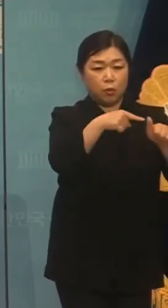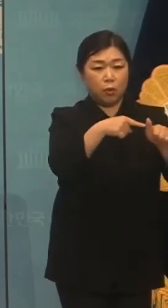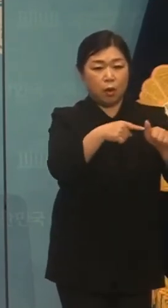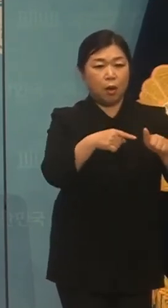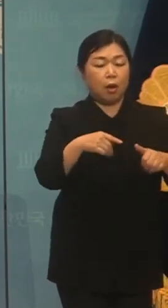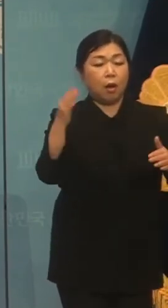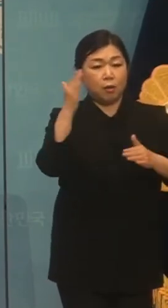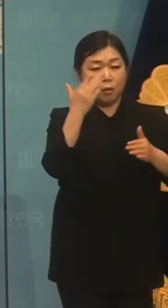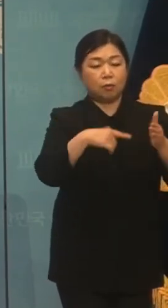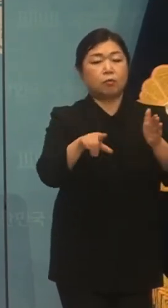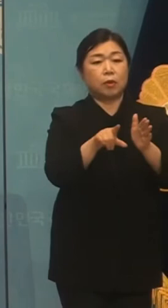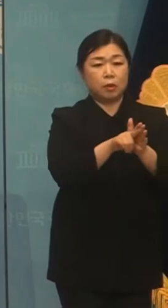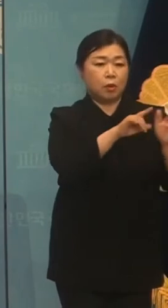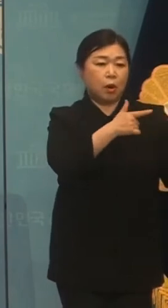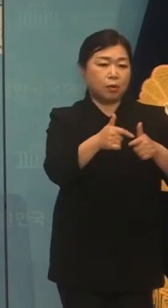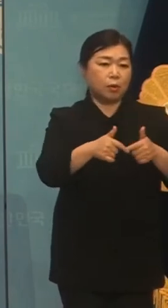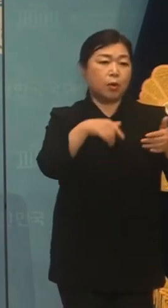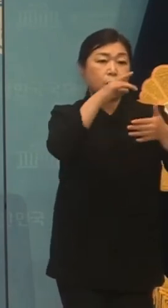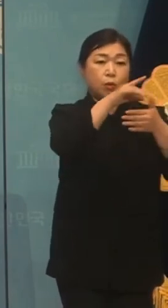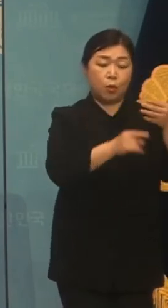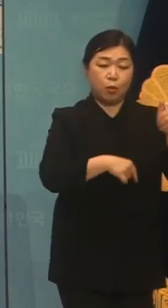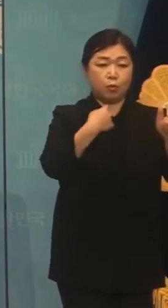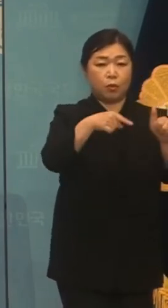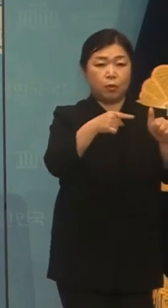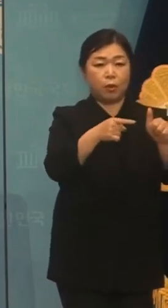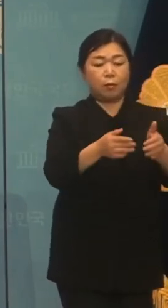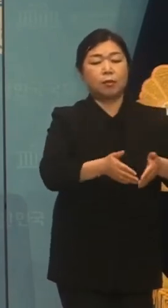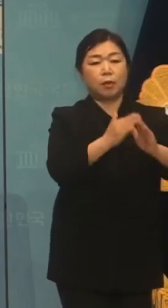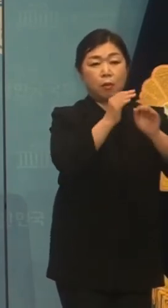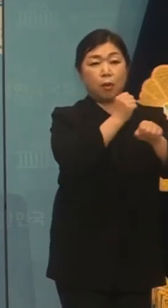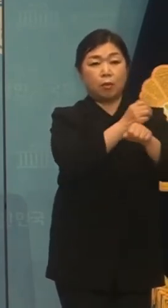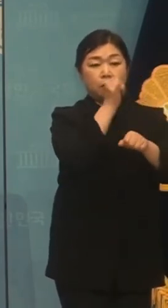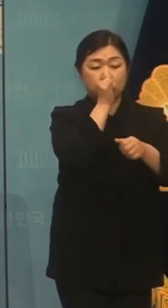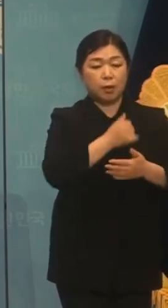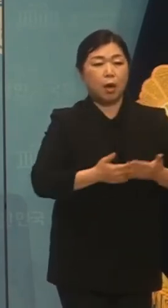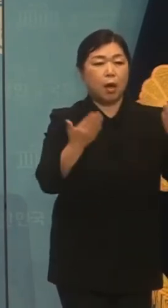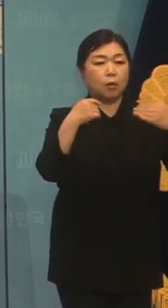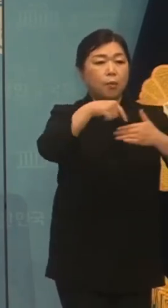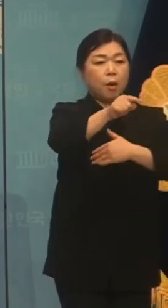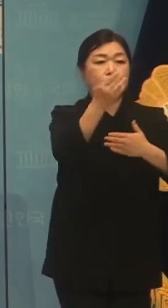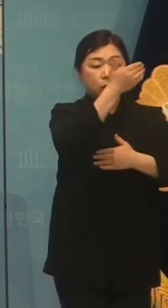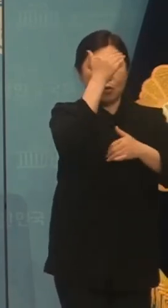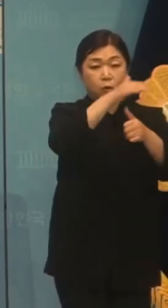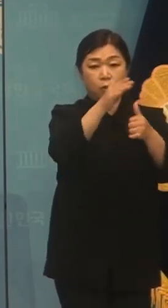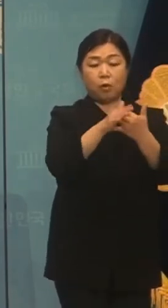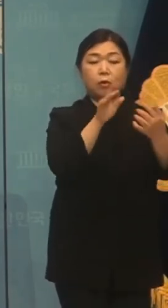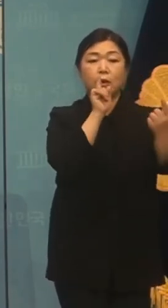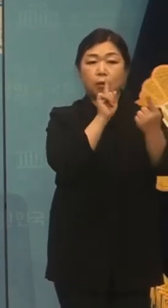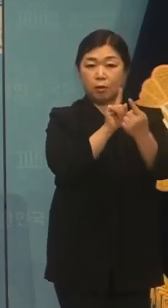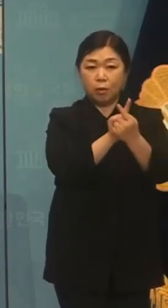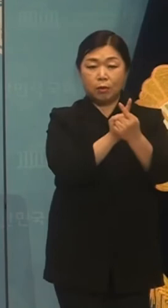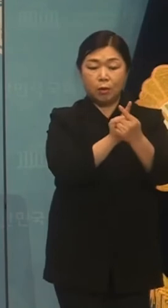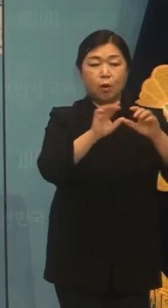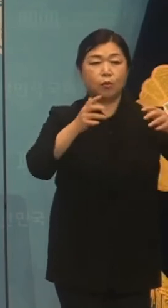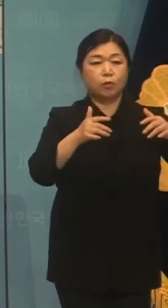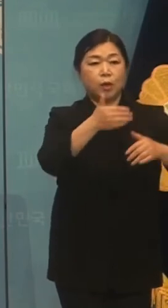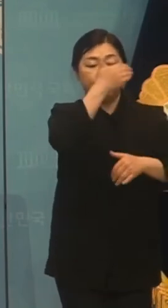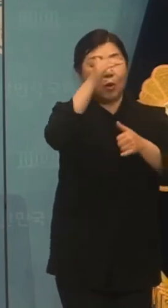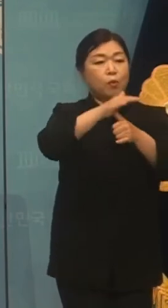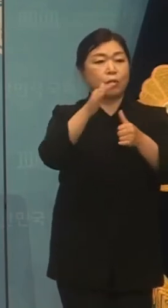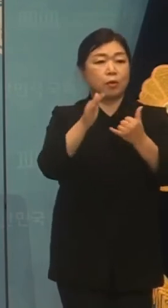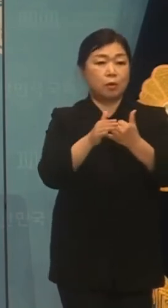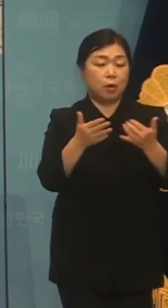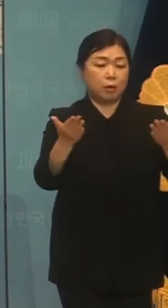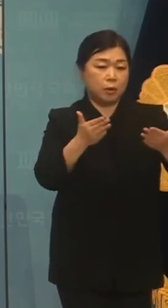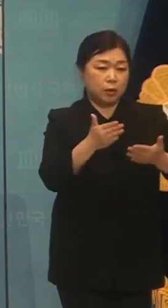보인 학생들을 위해서 다양한 교육 프로그램을 진행합니다. 학교 밖 청소년들을 대상으로 하는 국회 청소년